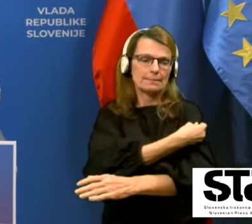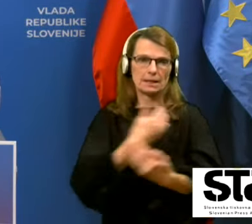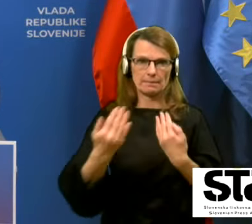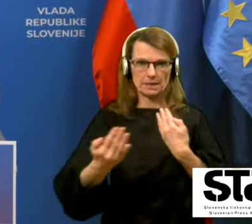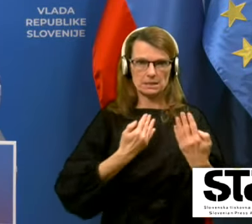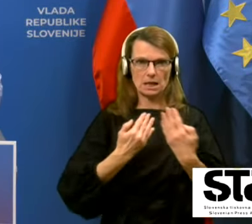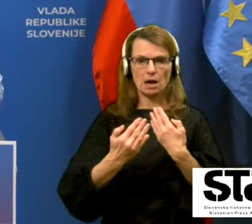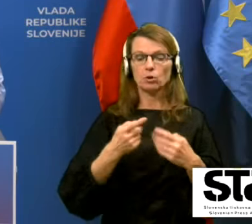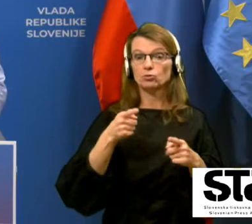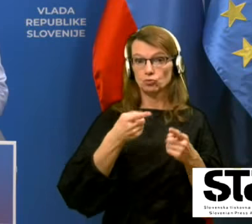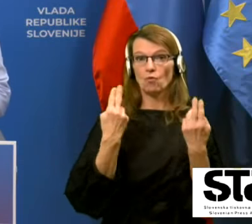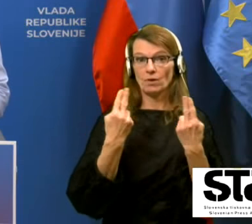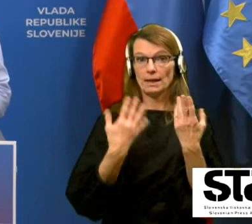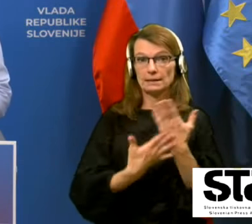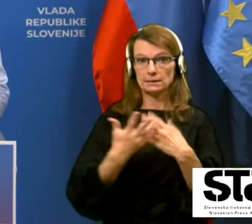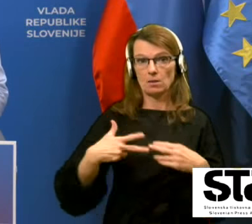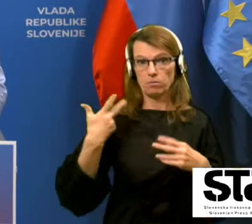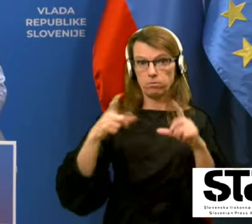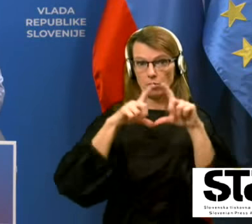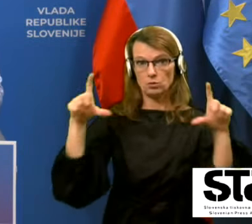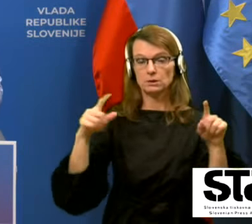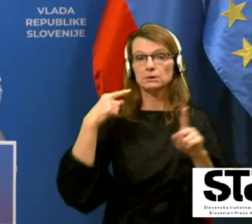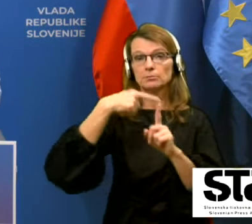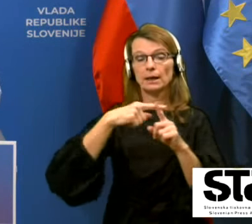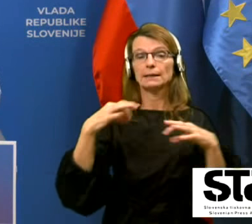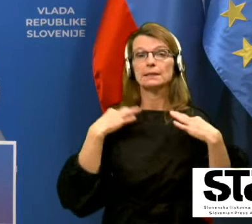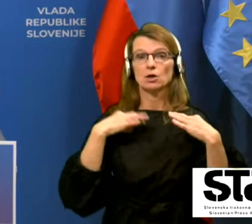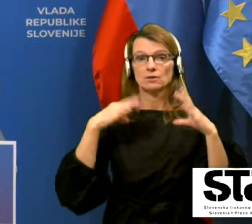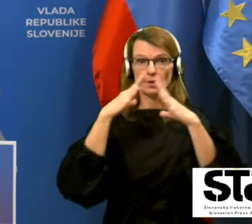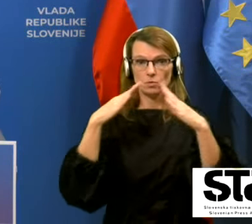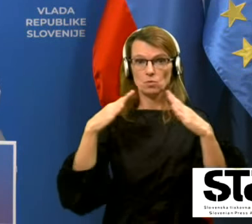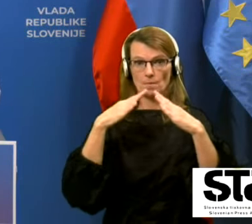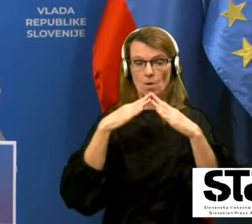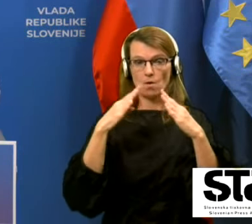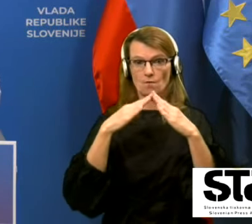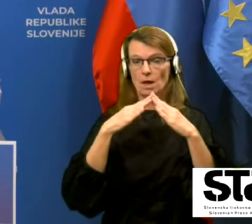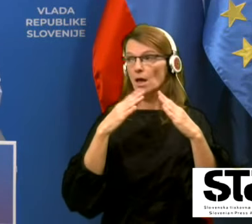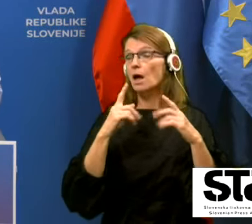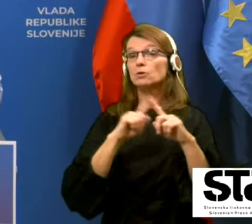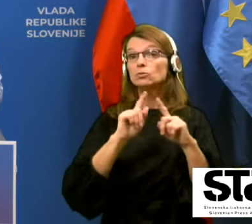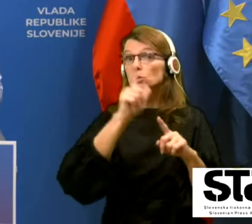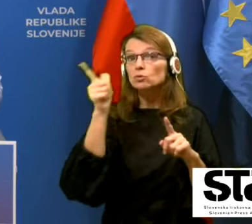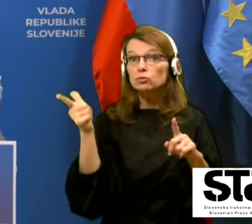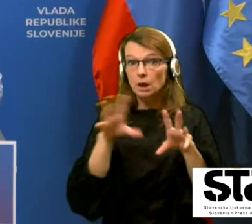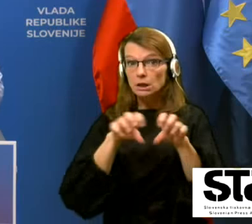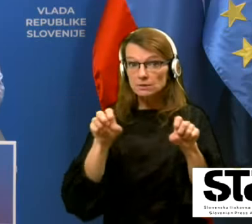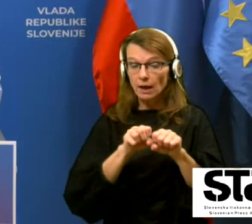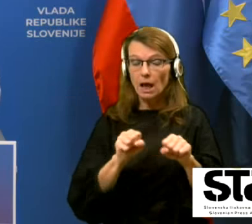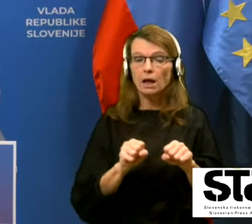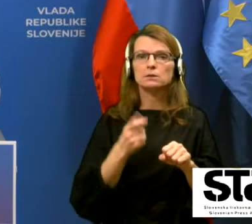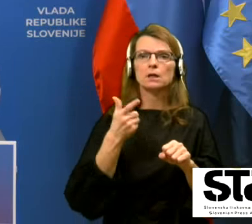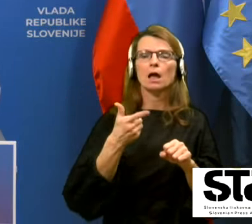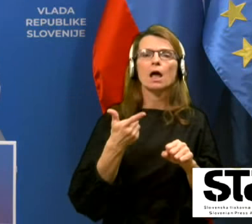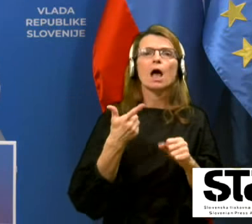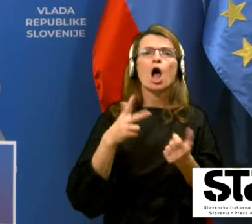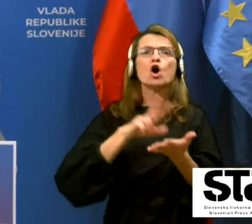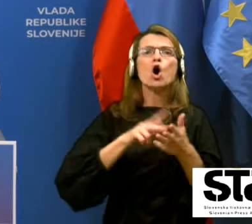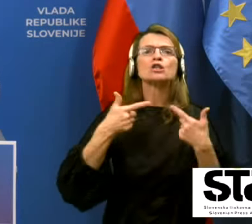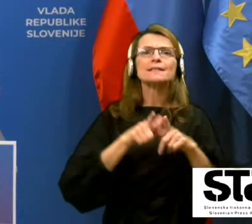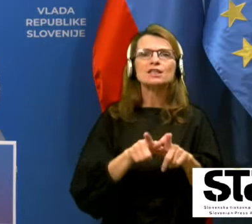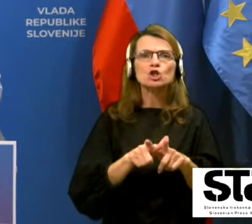tako za bovnišnice, kot za zdravstvene domove in seveda tudi druge izvajalce. Koncesionarje,